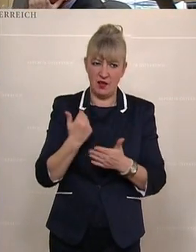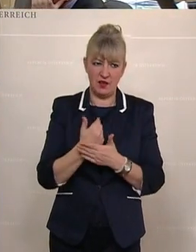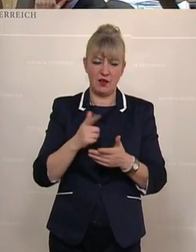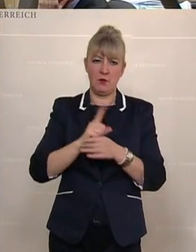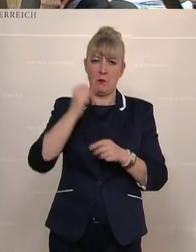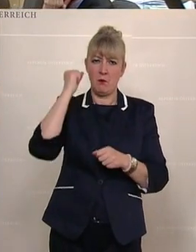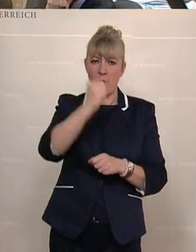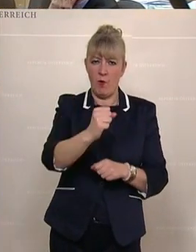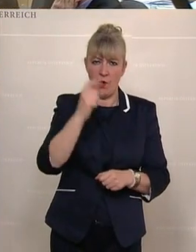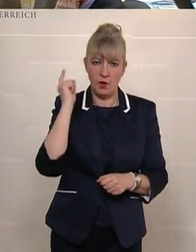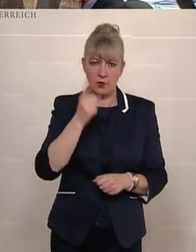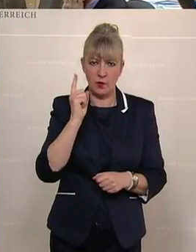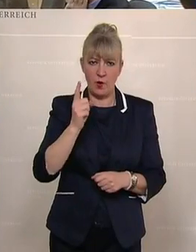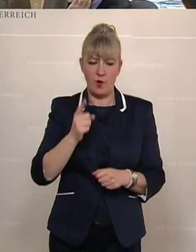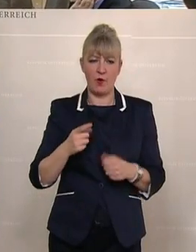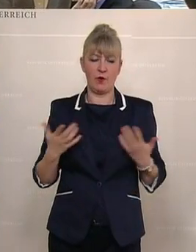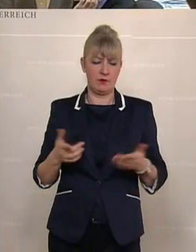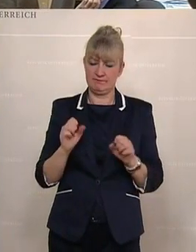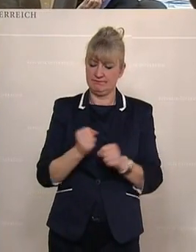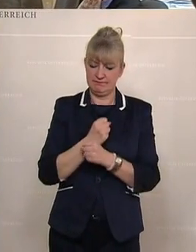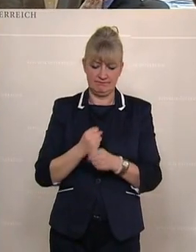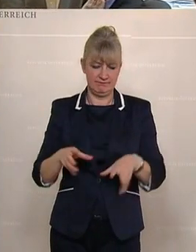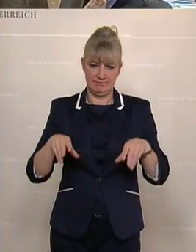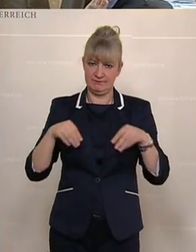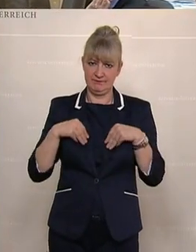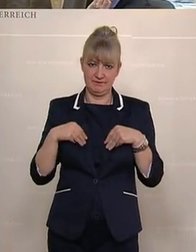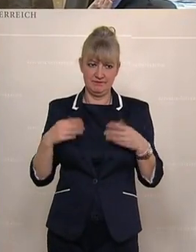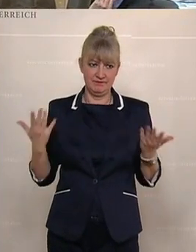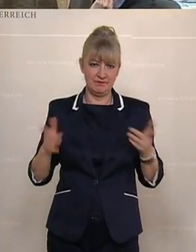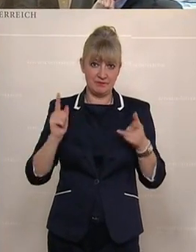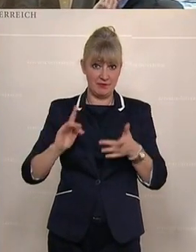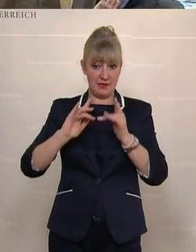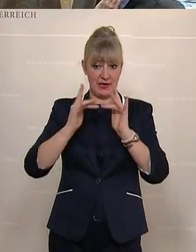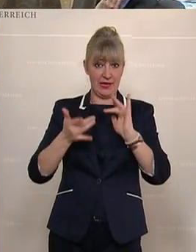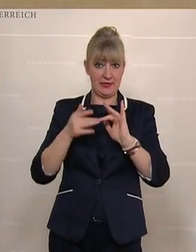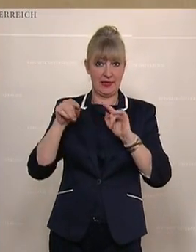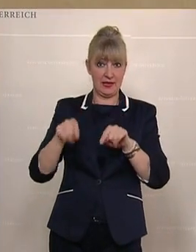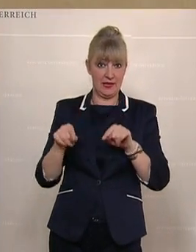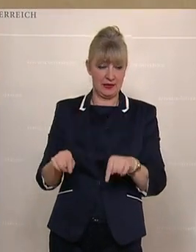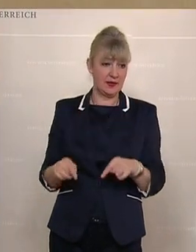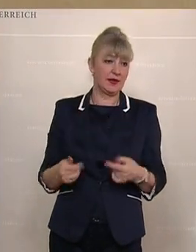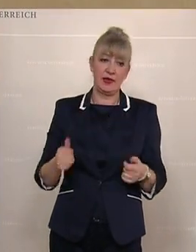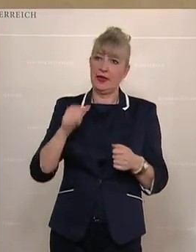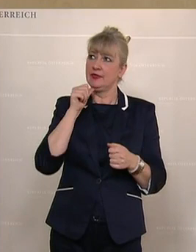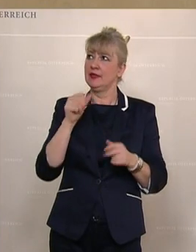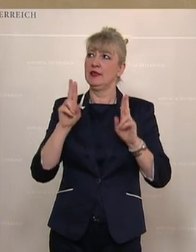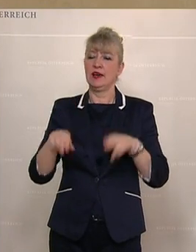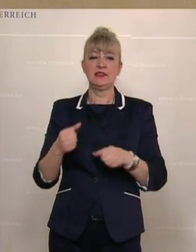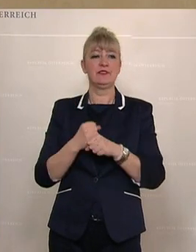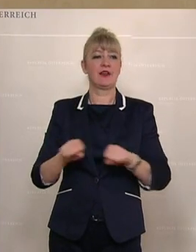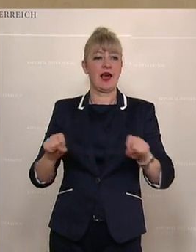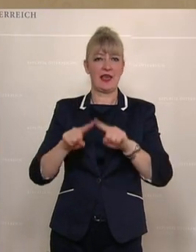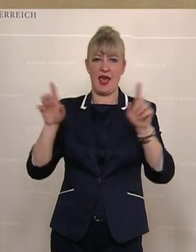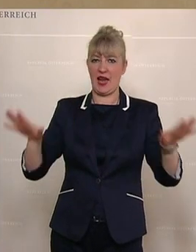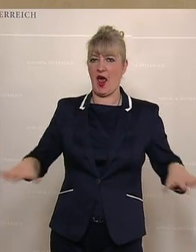Modandrohungen sind inakzeptabel. Und das Internet, sehr geehrte Damen und Herren, ist kein rechtsfreier Raum.